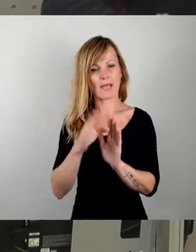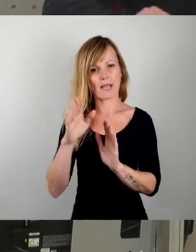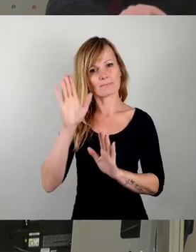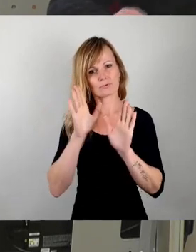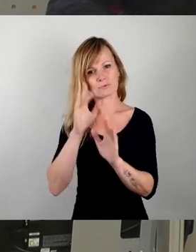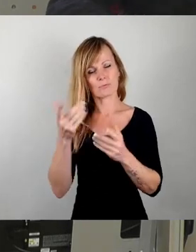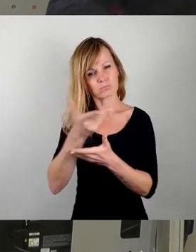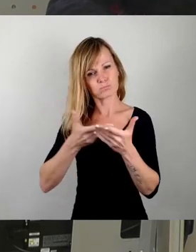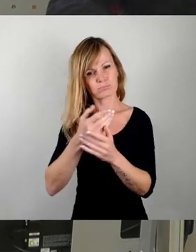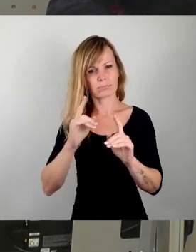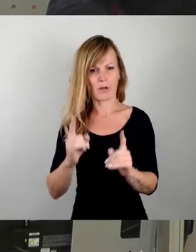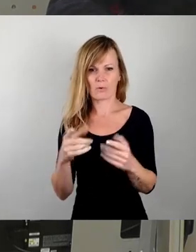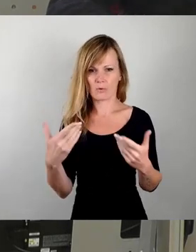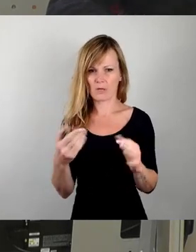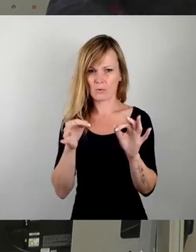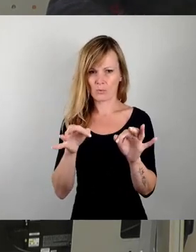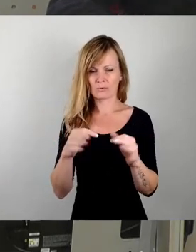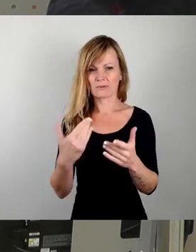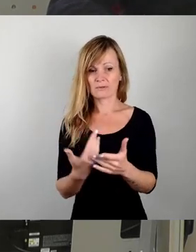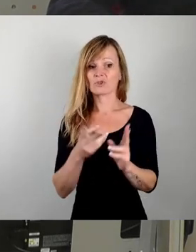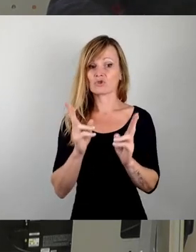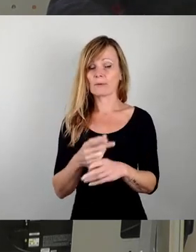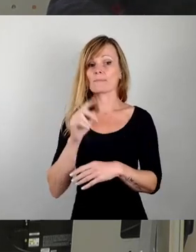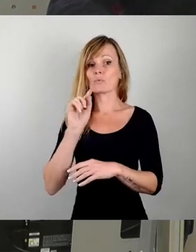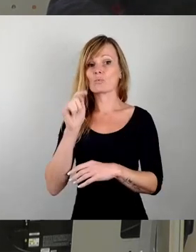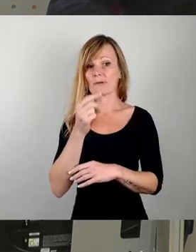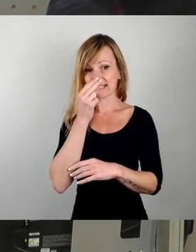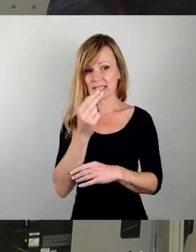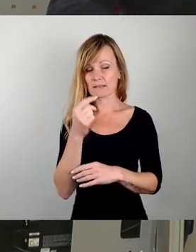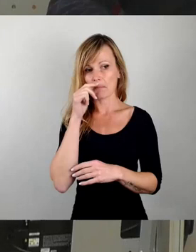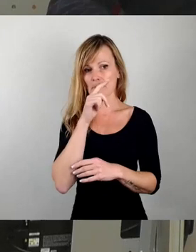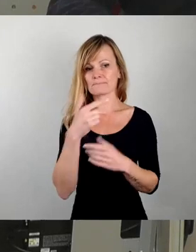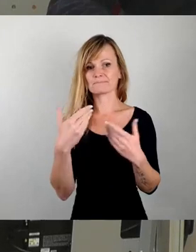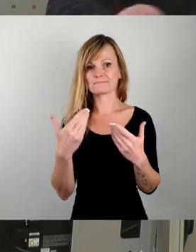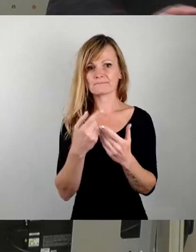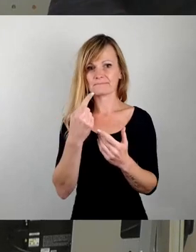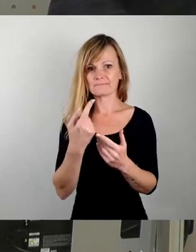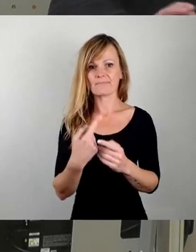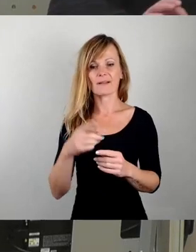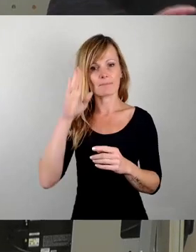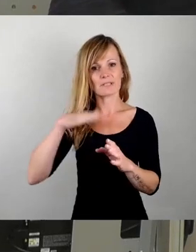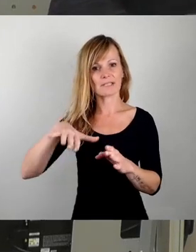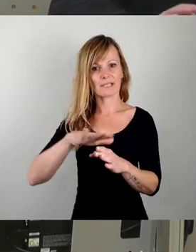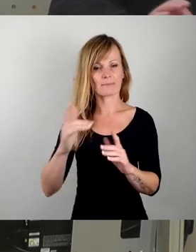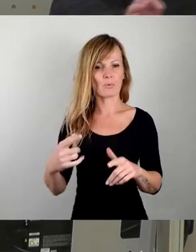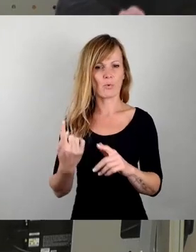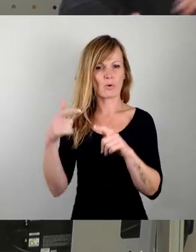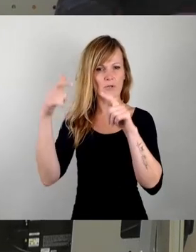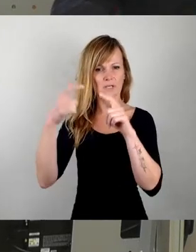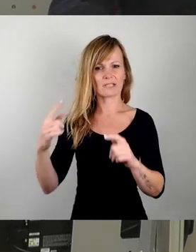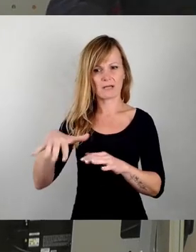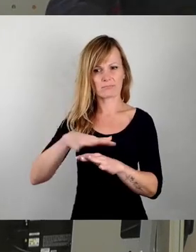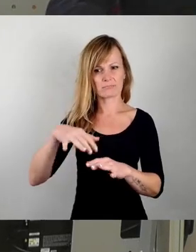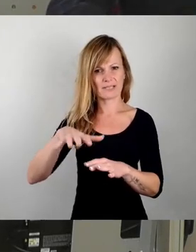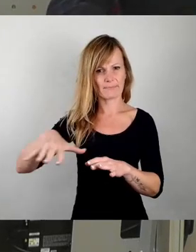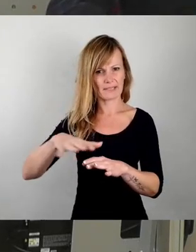so, dass wir etwas übersehen haben, insbesondere mit dem Hotel am Terrassenufer, wo ja auch jetzt im Prinzip ein Potenzialgebiet für Hochhäuser ausgewiesen wurde, beziehungsweise